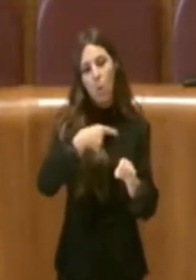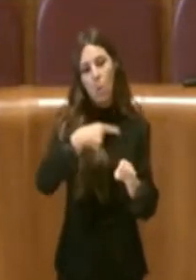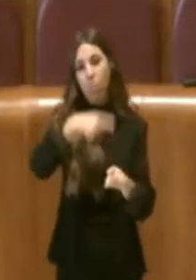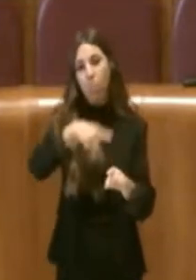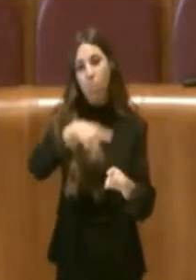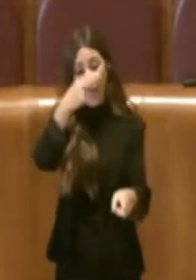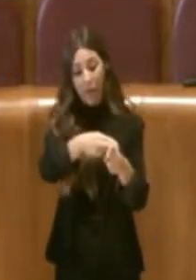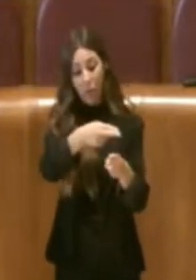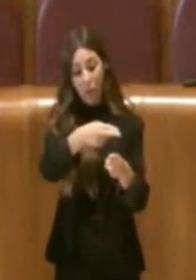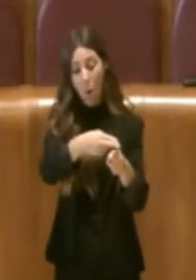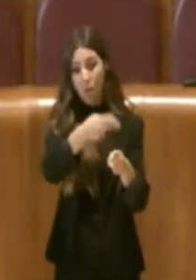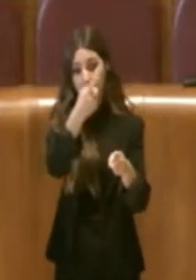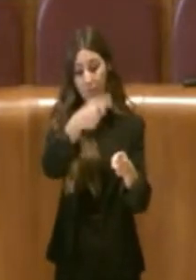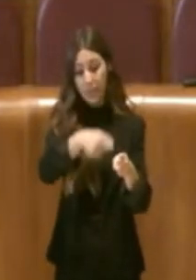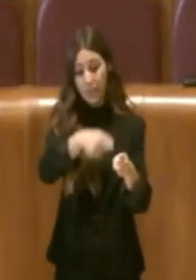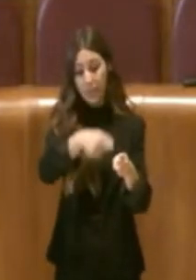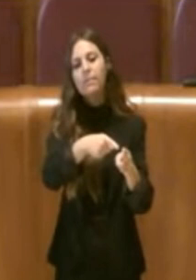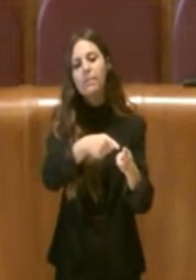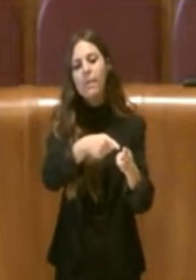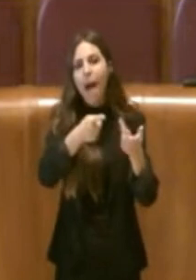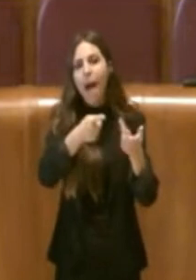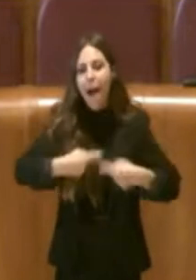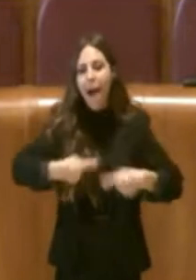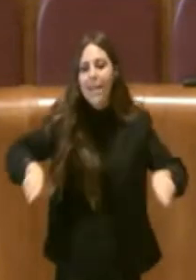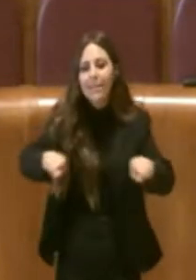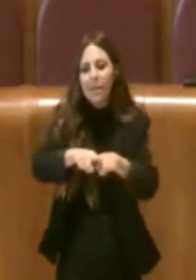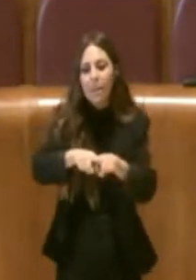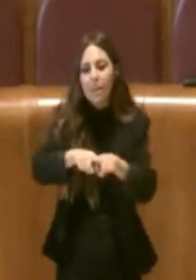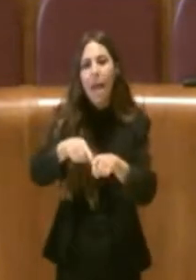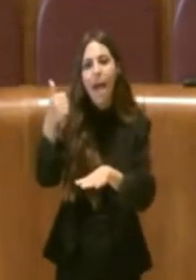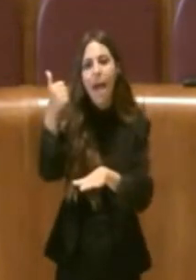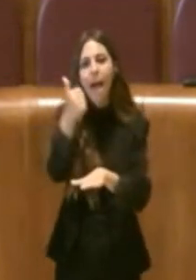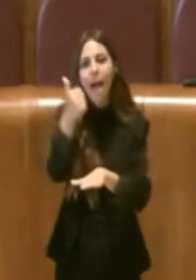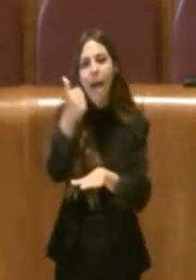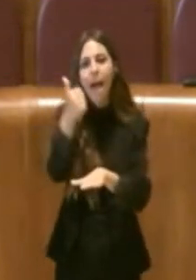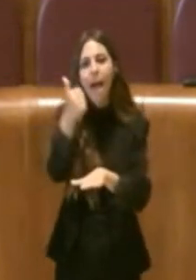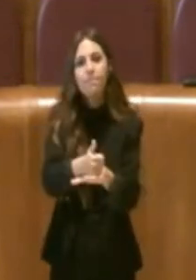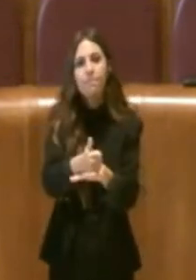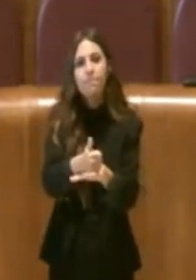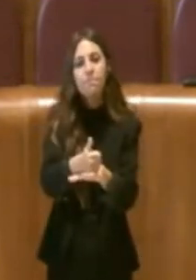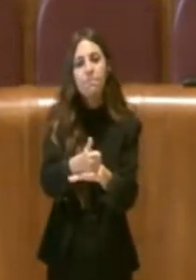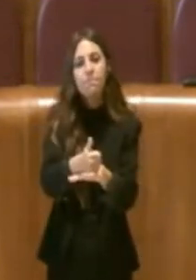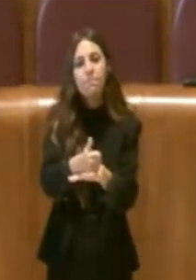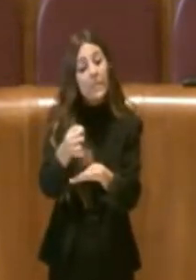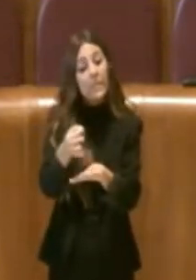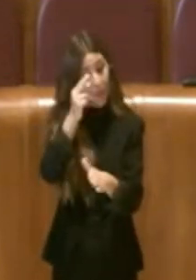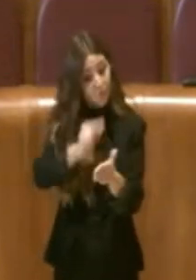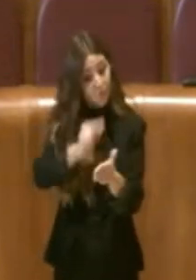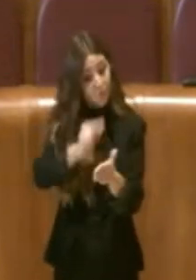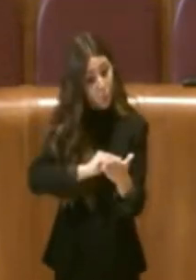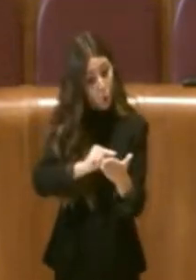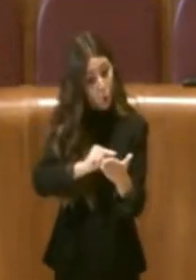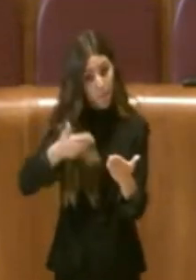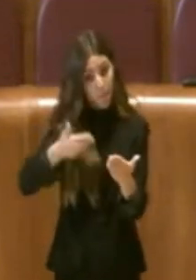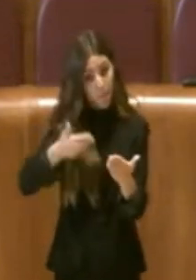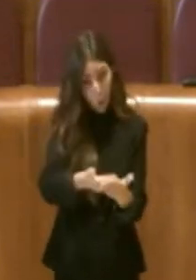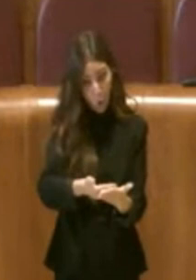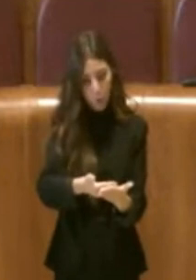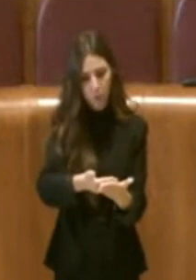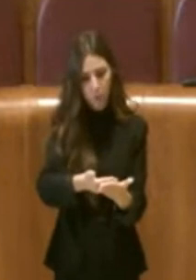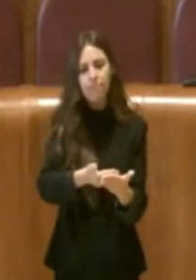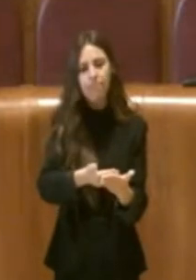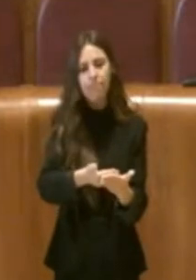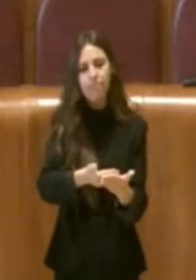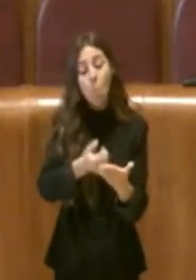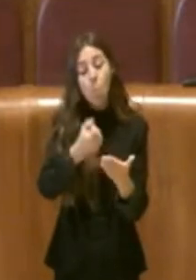questi termini diciamo l'assemblea capitolina se andrà a votare questa mozione si potrebbe